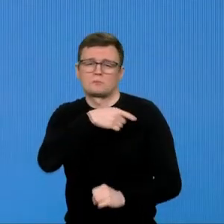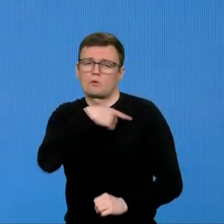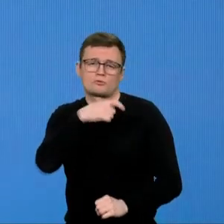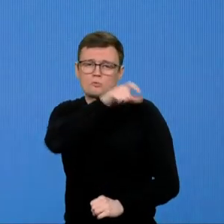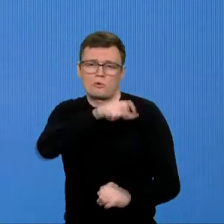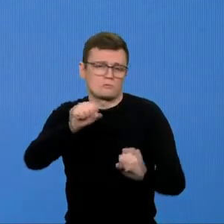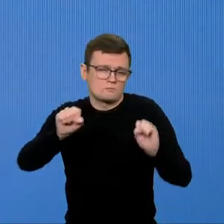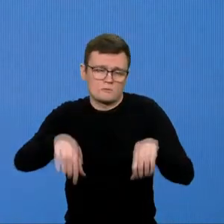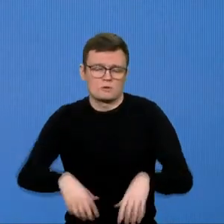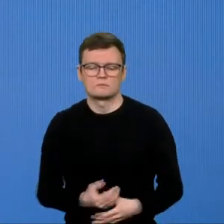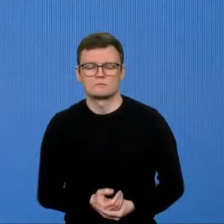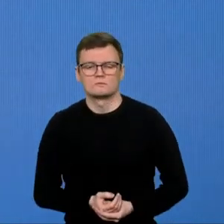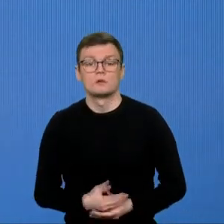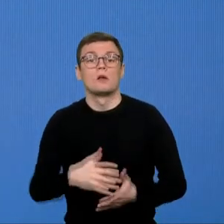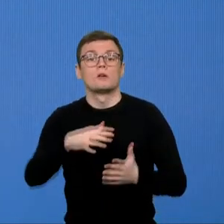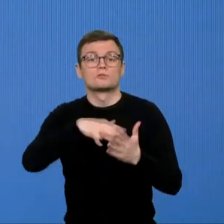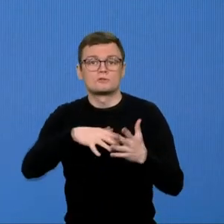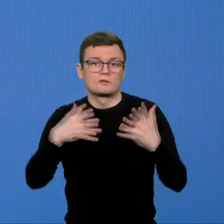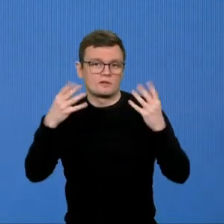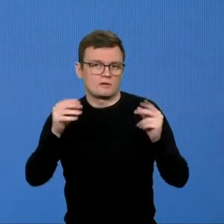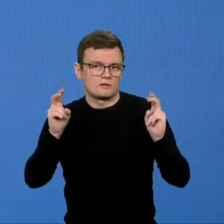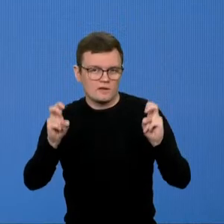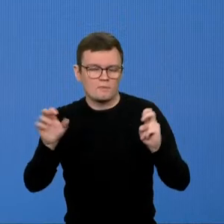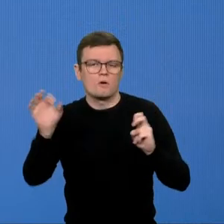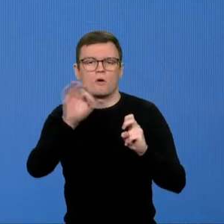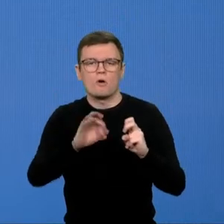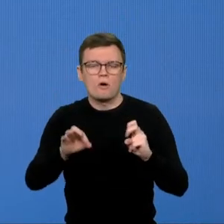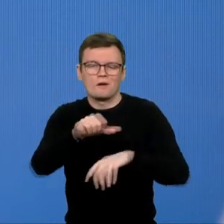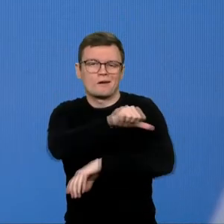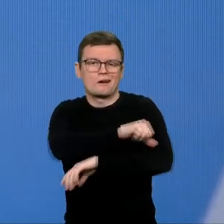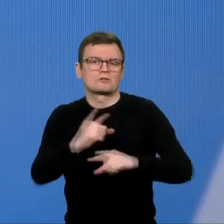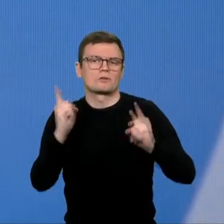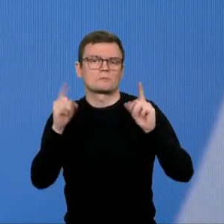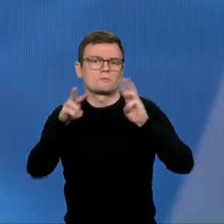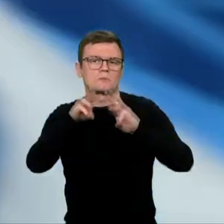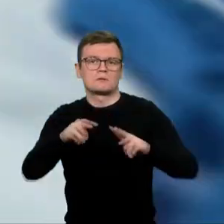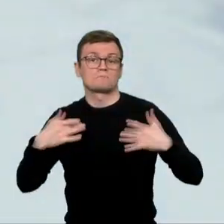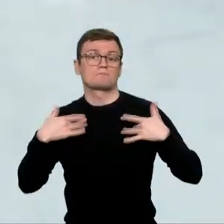Nuo toliau eterija dienos tema apie krašto apsaugos ministro atsistatydinimą.